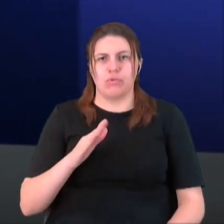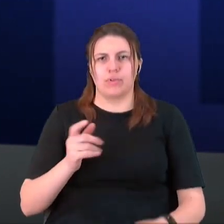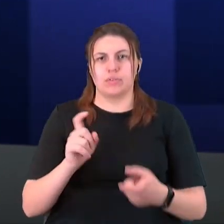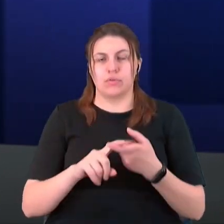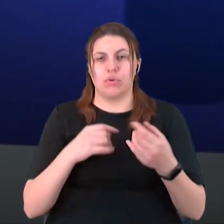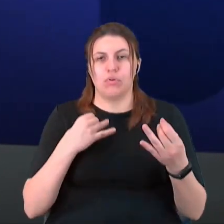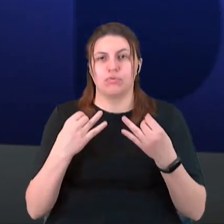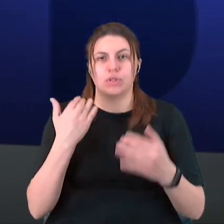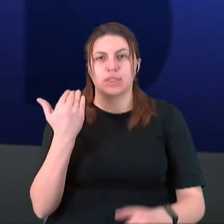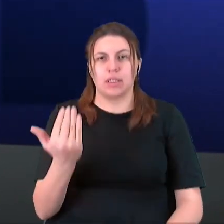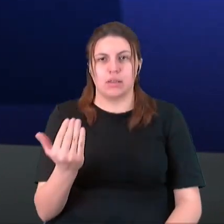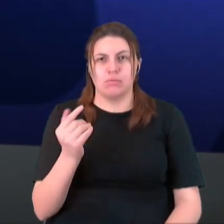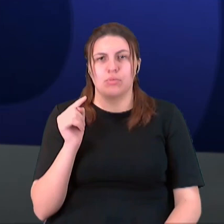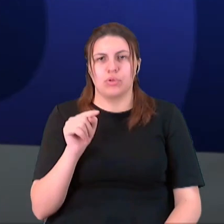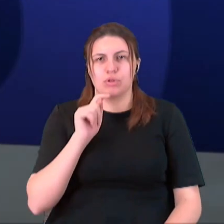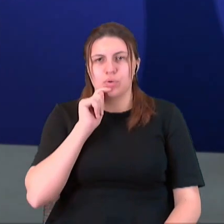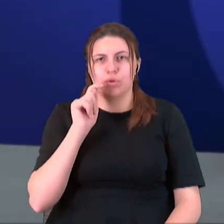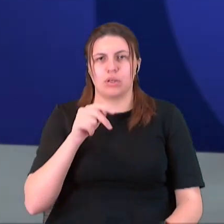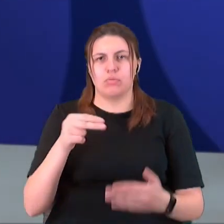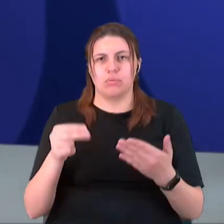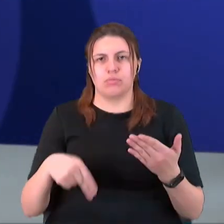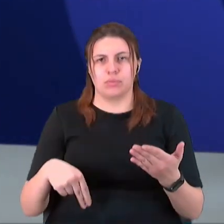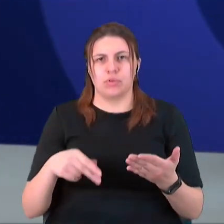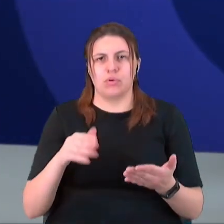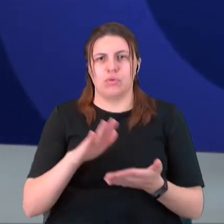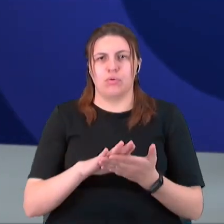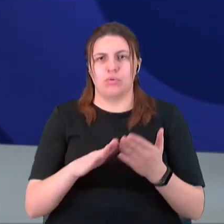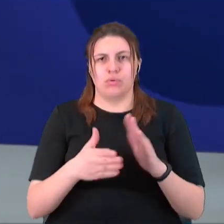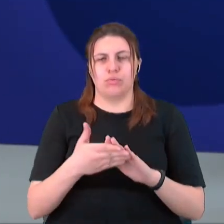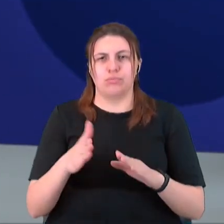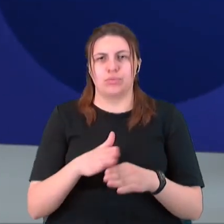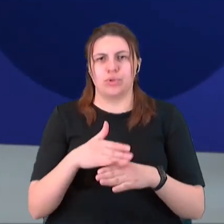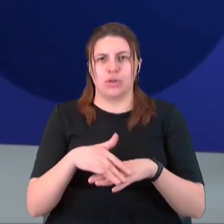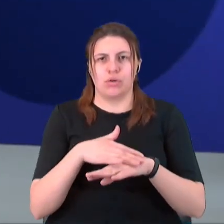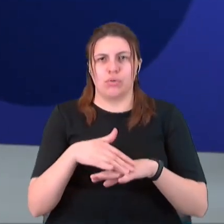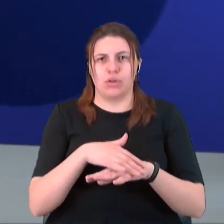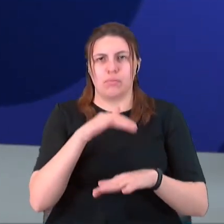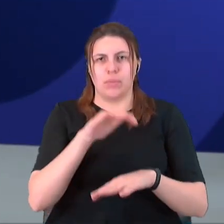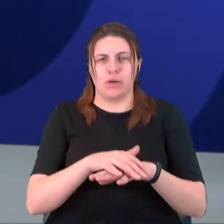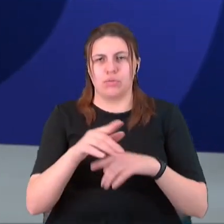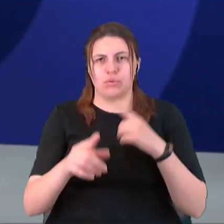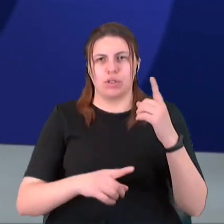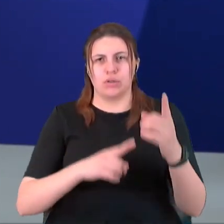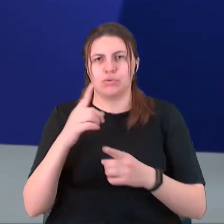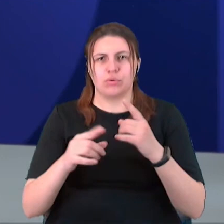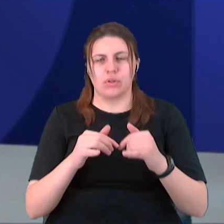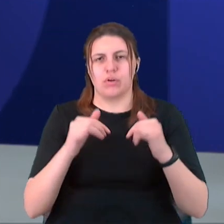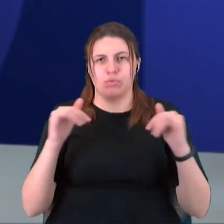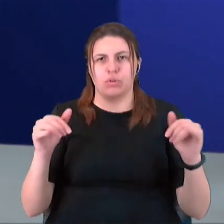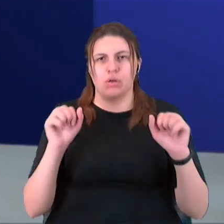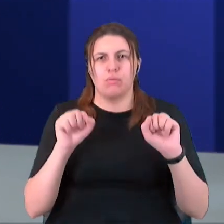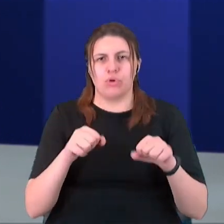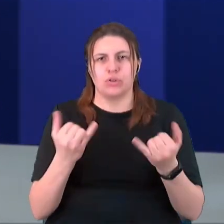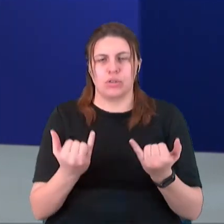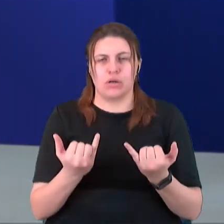про те, що Україна підписала угоду з Міжнародним банком реконструкції та розвитку і тепер має змогу отримати 100 мільйонів